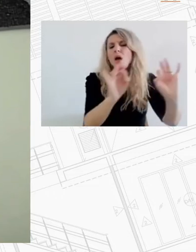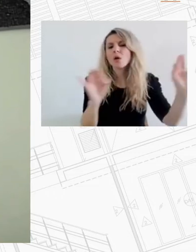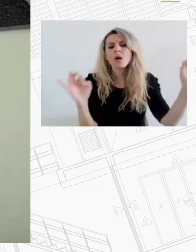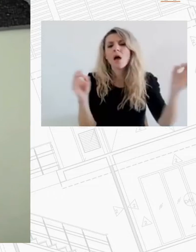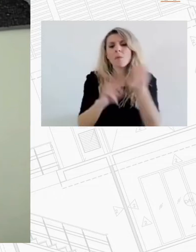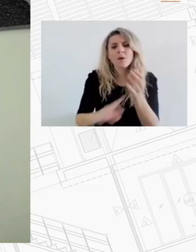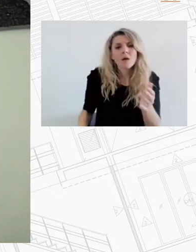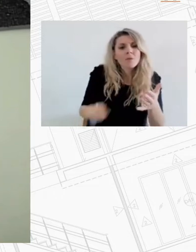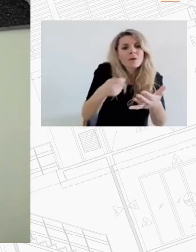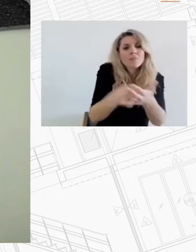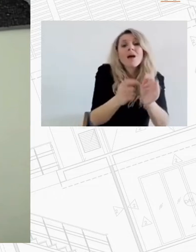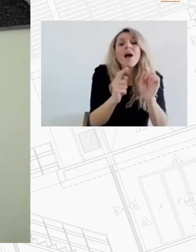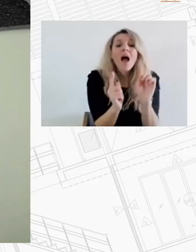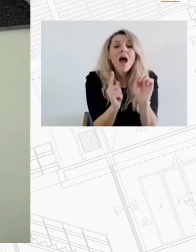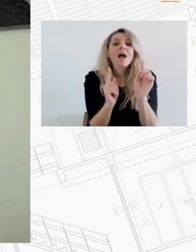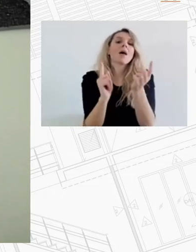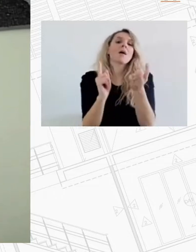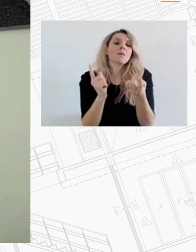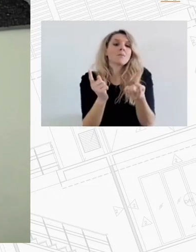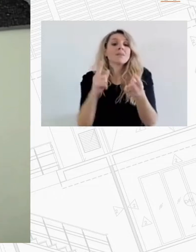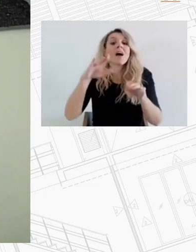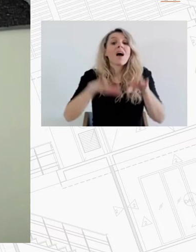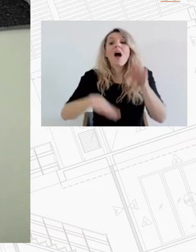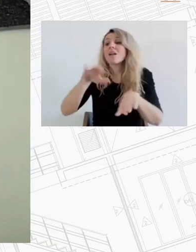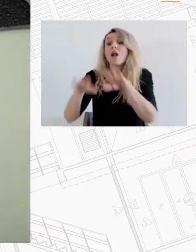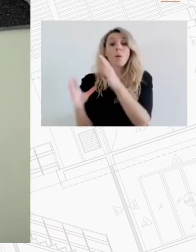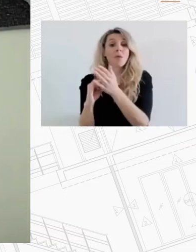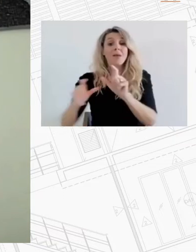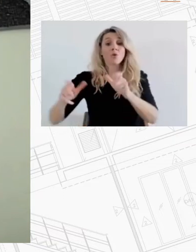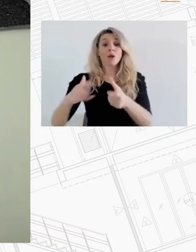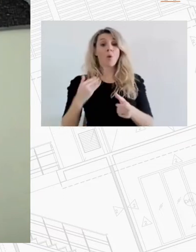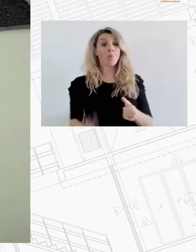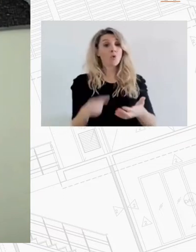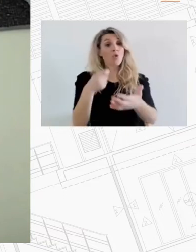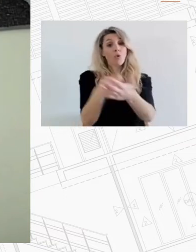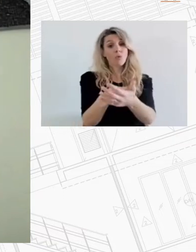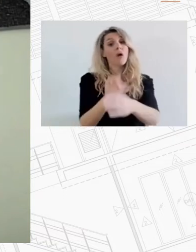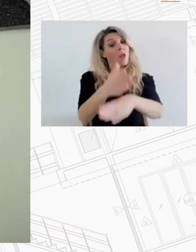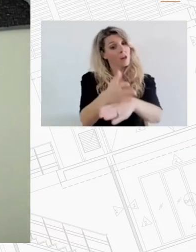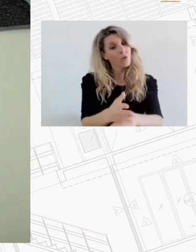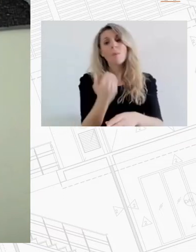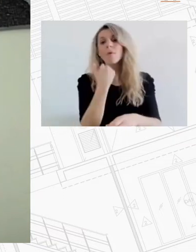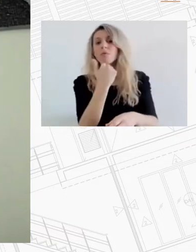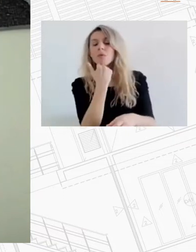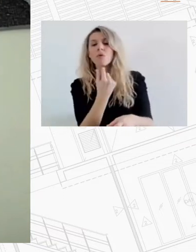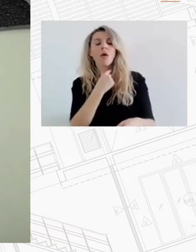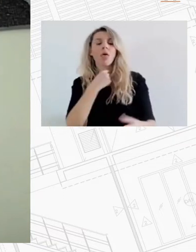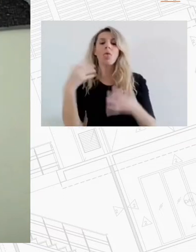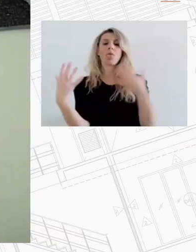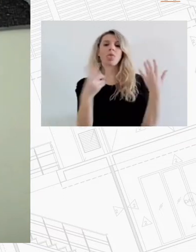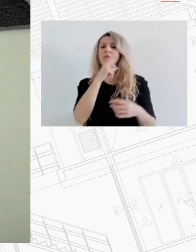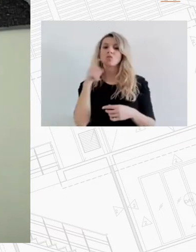δυνατότητας ή της στήριξης της ευρύτερης οικογένειας των ατόμων Προφανώς η άσκηση ενός